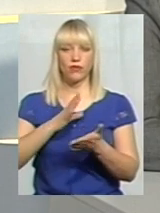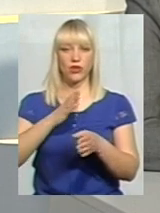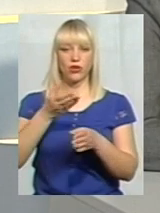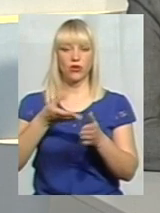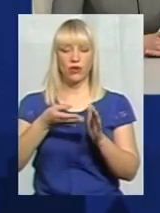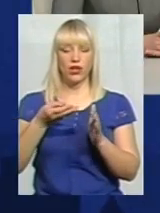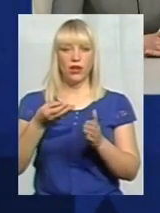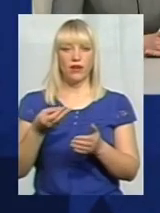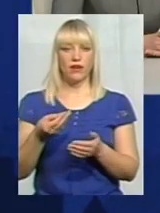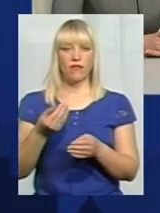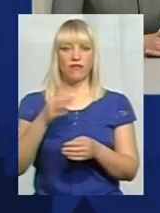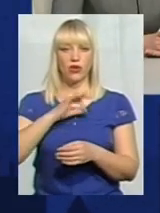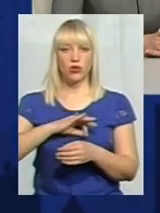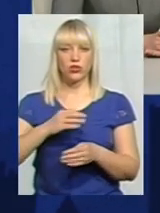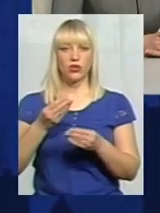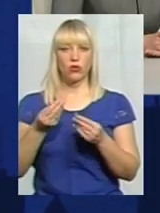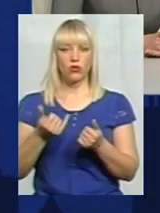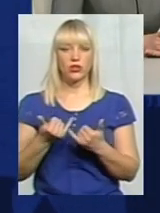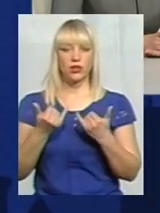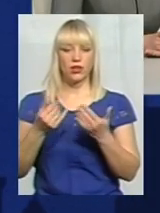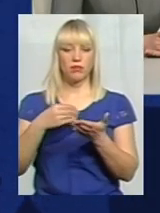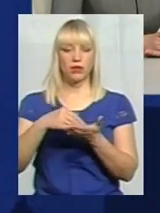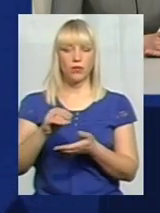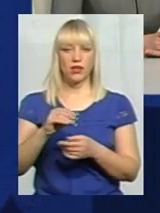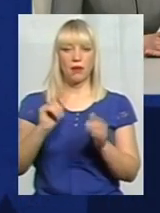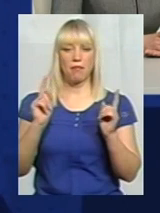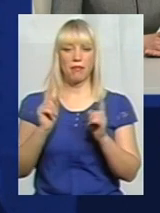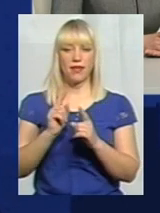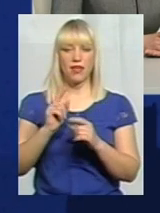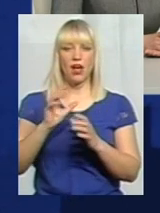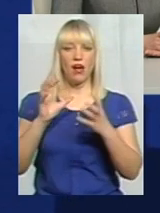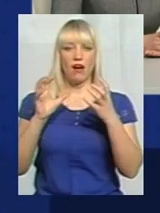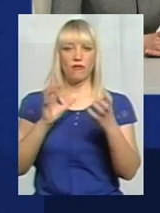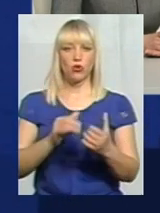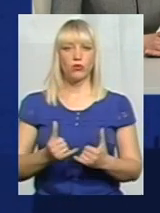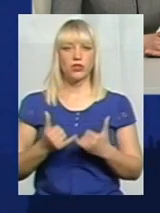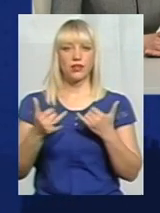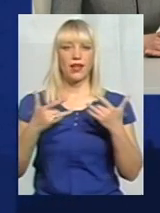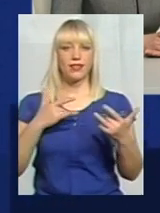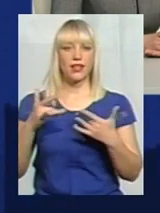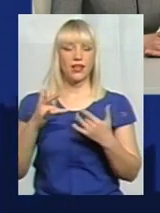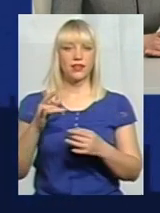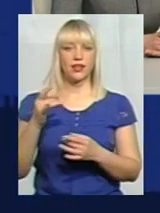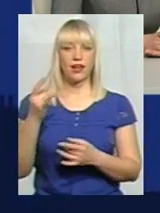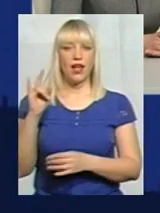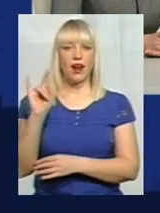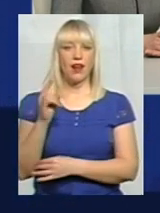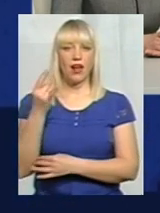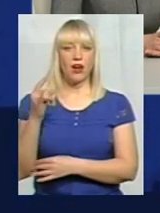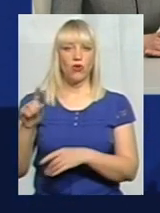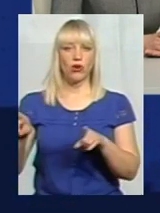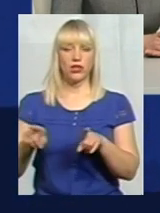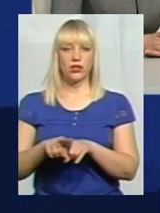для придбання міні-автобуса для обласного академічного театру «Ляльок». Також були закуплені